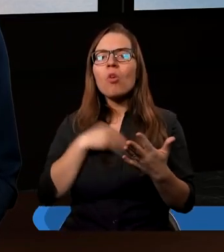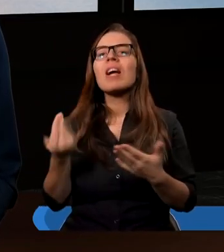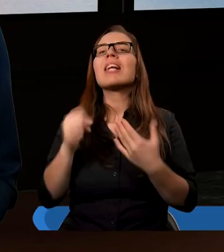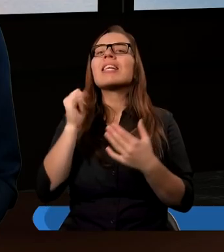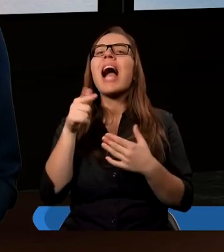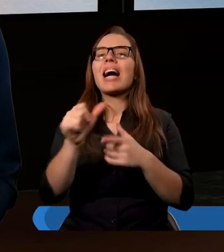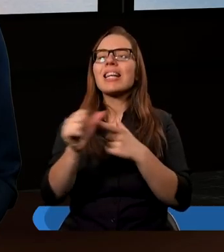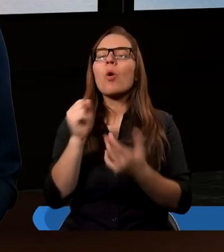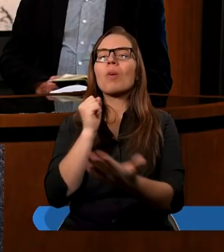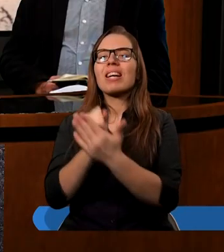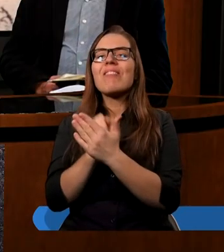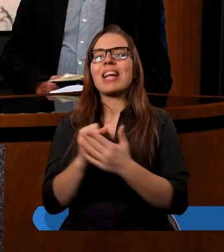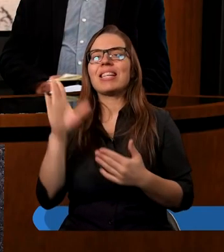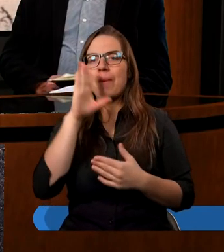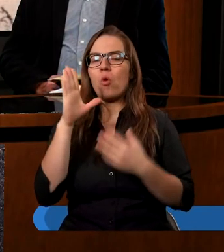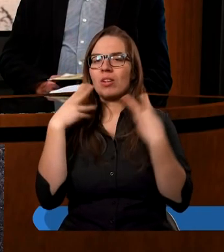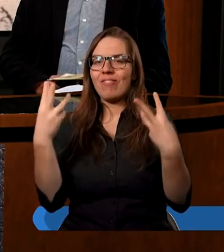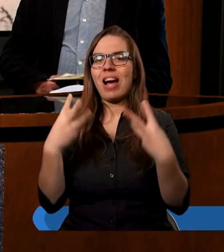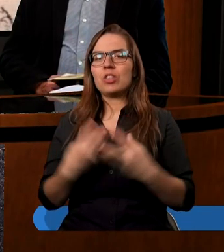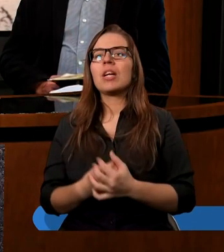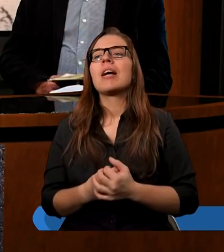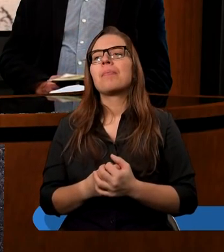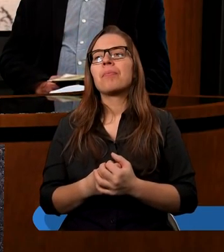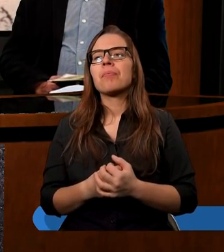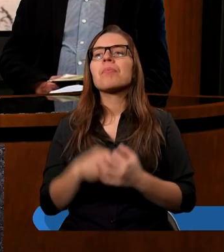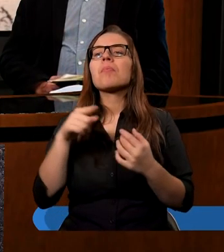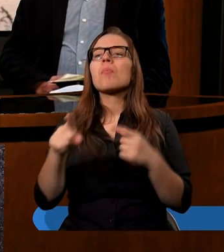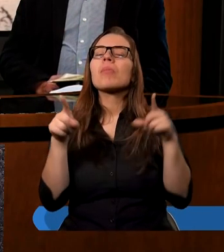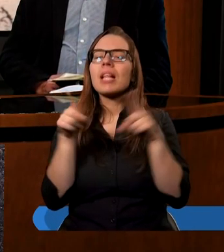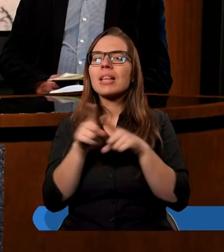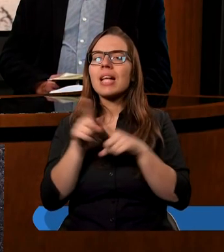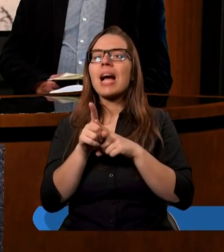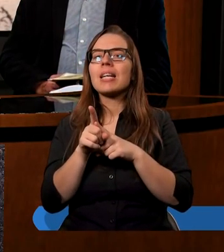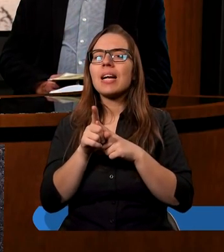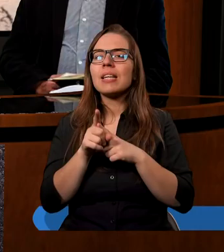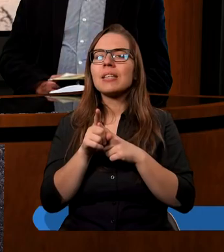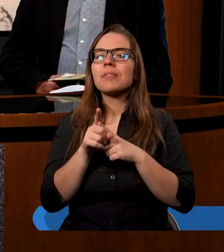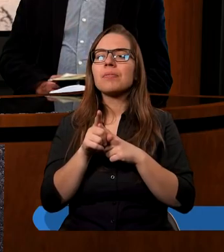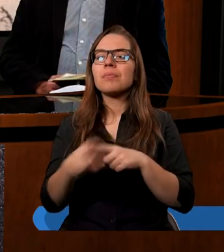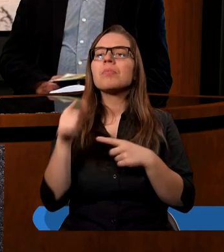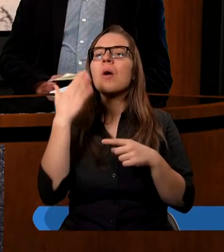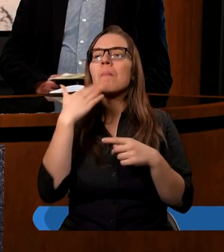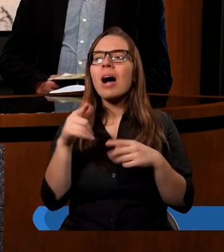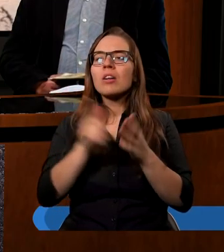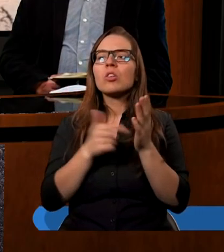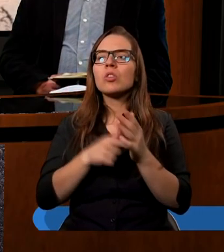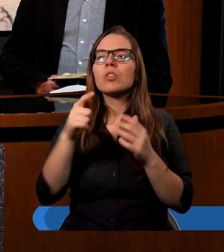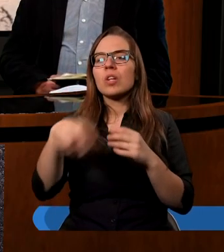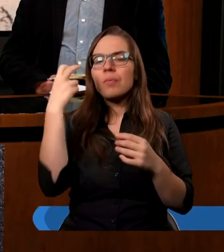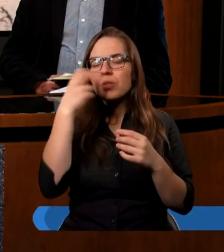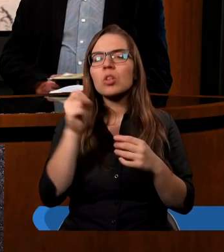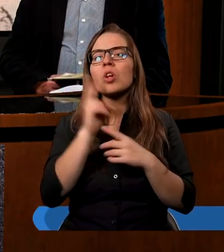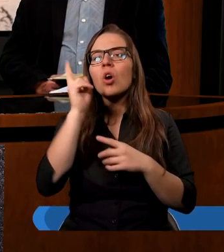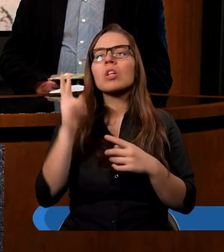prawdziwe standardy Boże. W słusznie minionych czasach zwyczajowo wręcz było, że każdy, kto